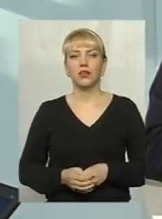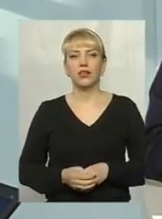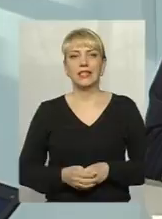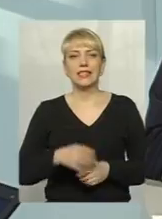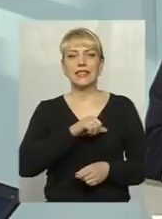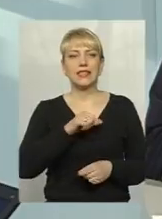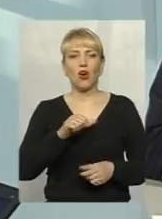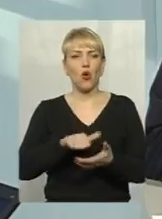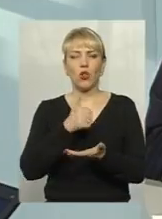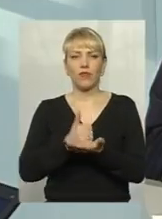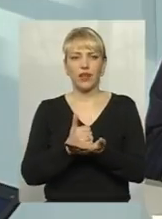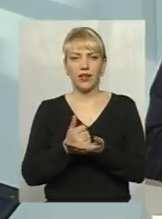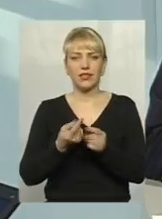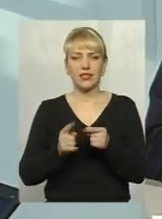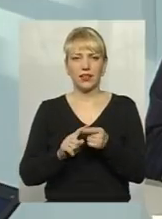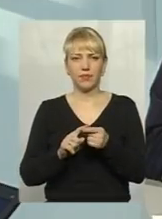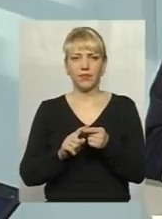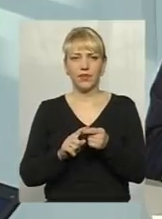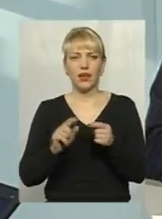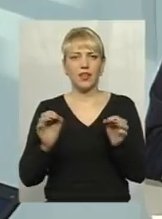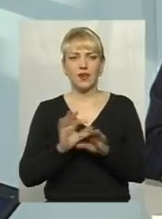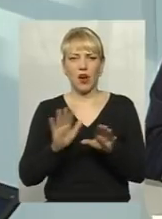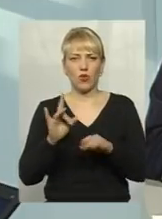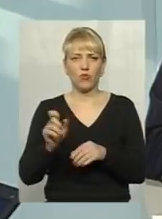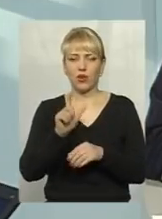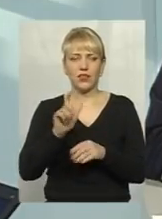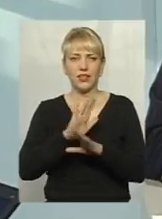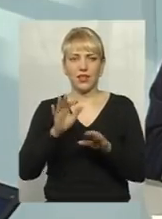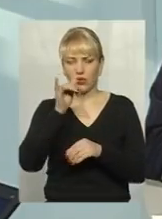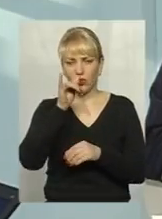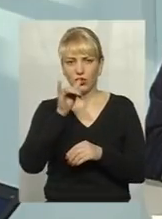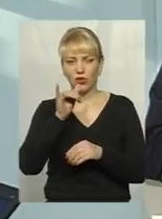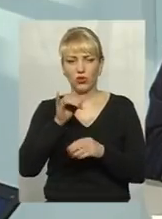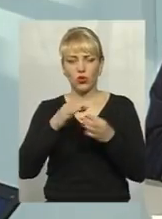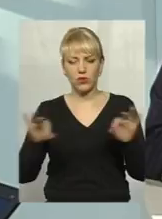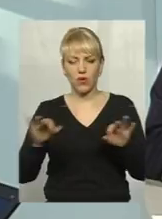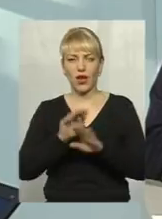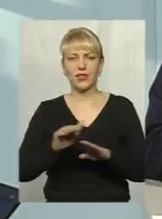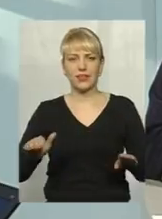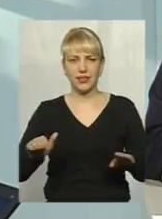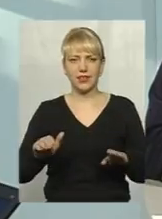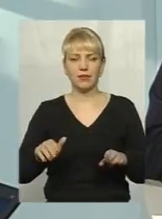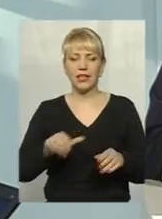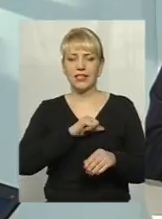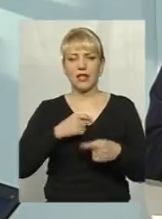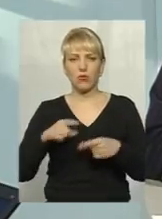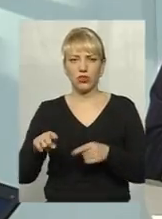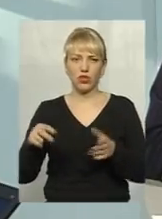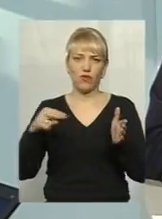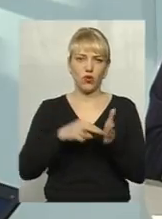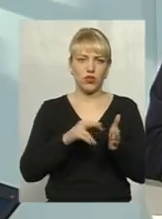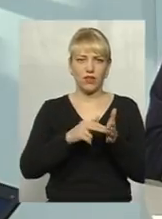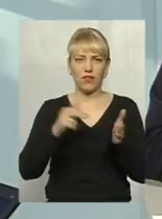Саме головне, це в жодному разі також не дозволяти дітям самостійно включати, виключати електроприлади.